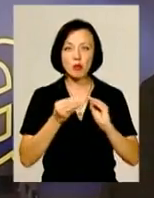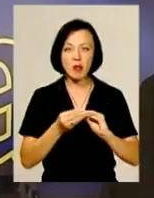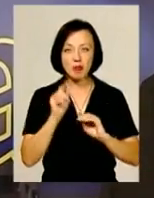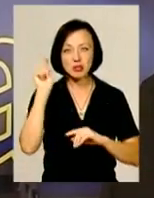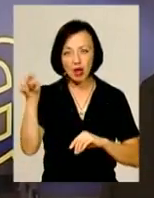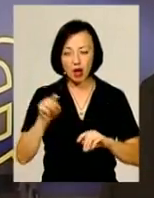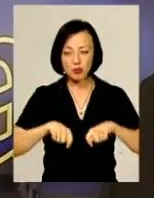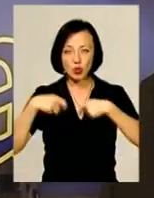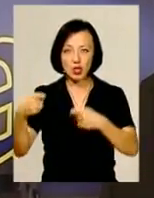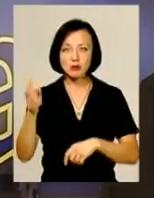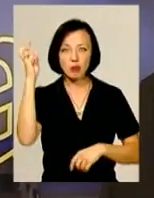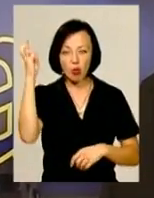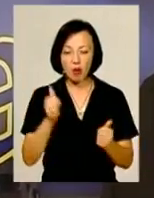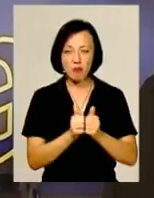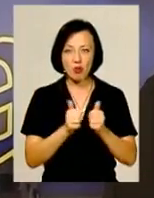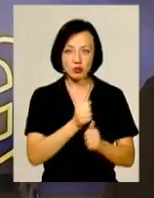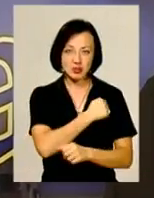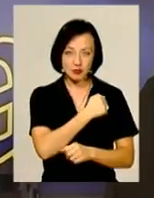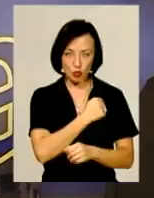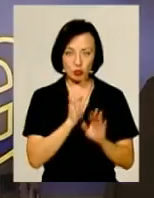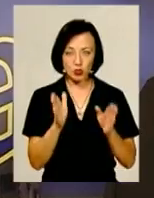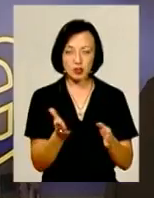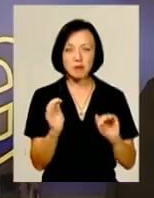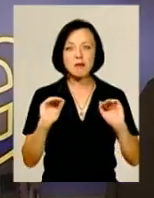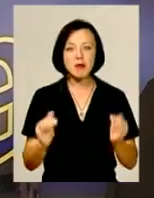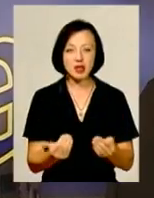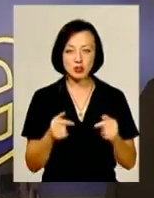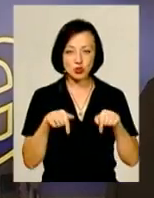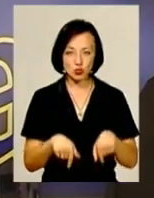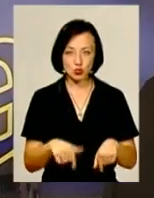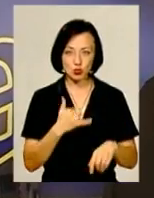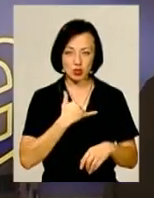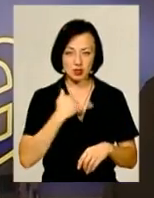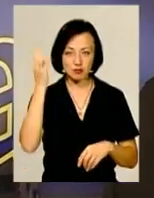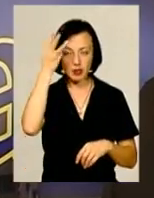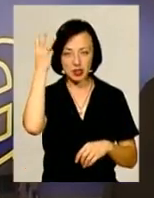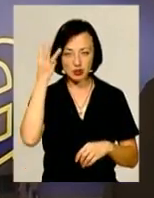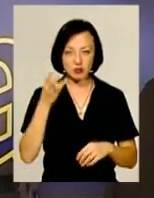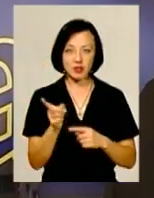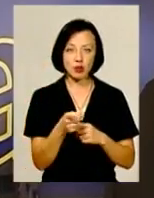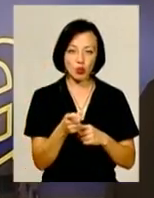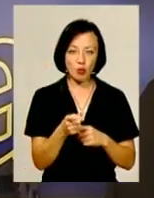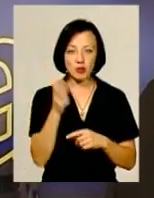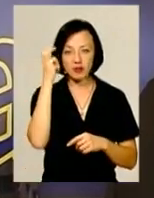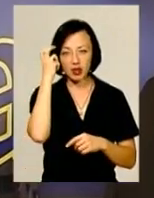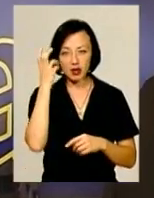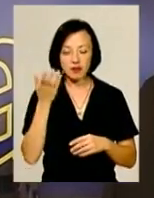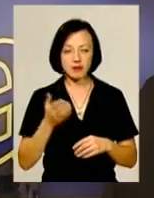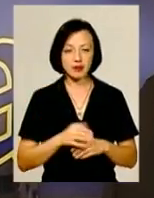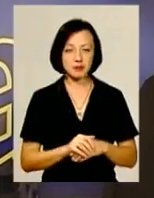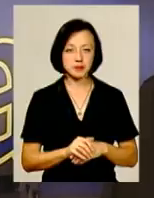будемо поруч з ними, набагато менше праці тут у нас, в Хмельницькому, в Тернополі, в Києві,